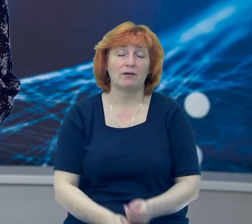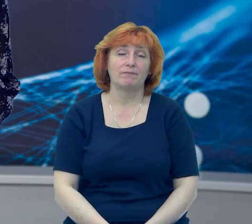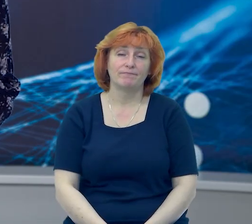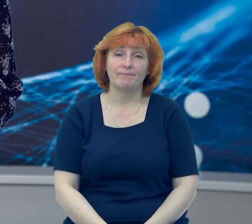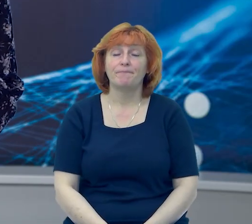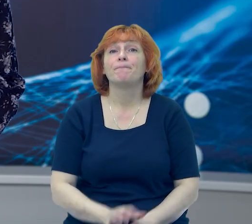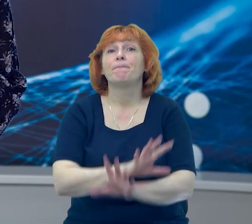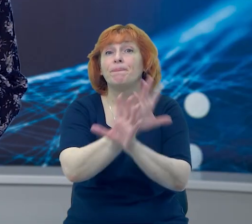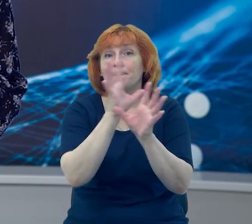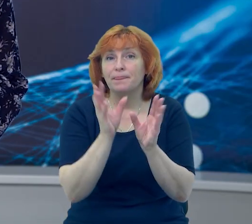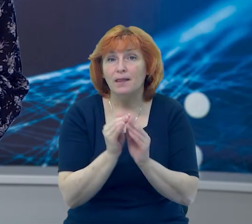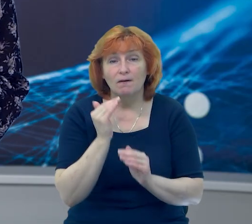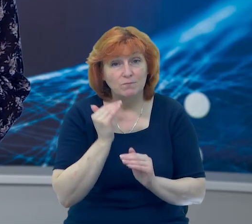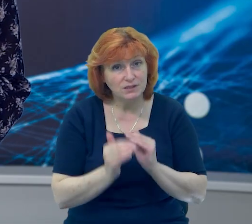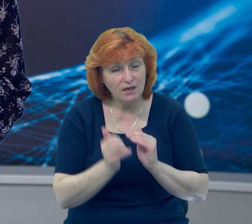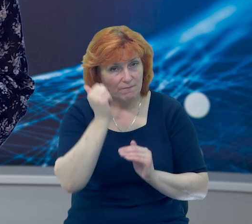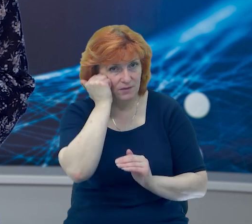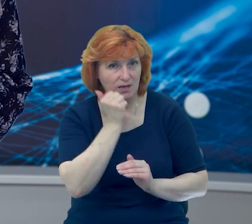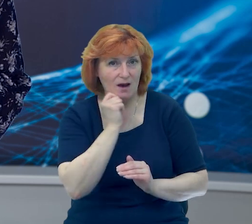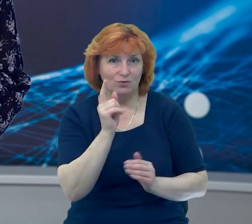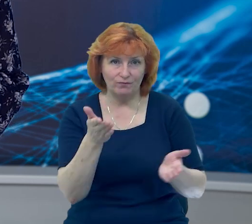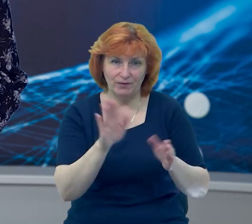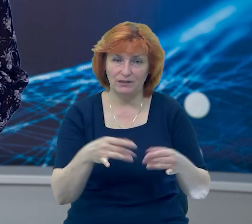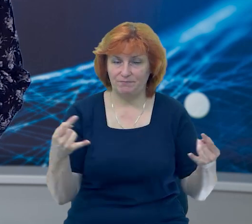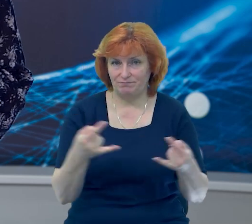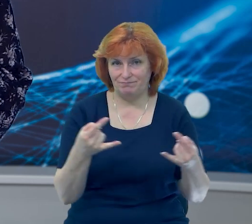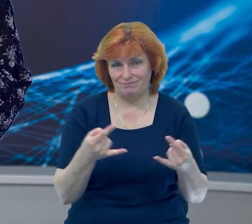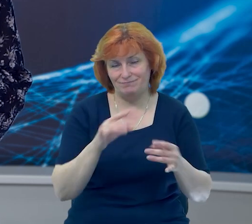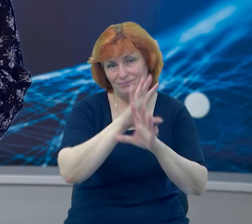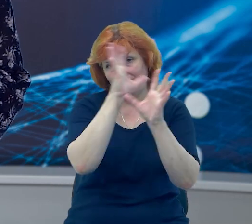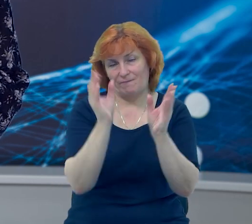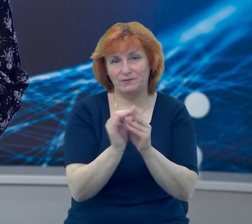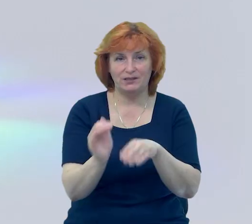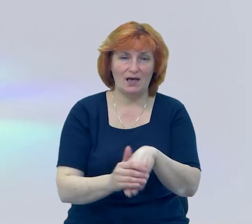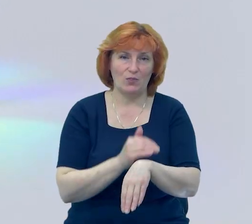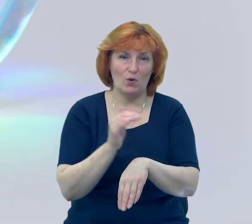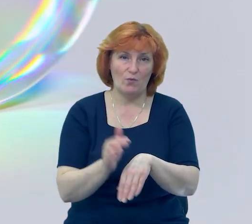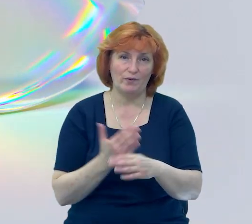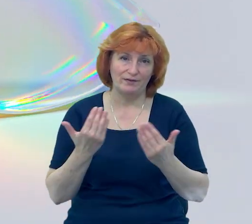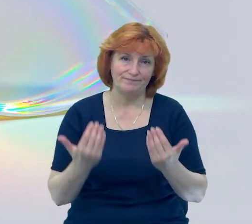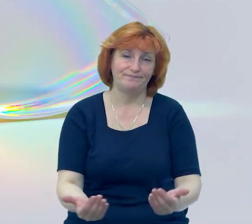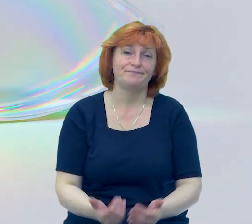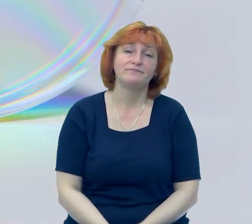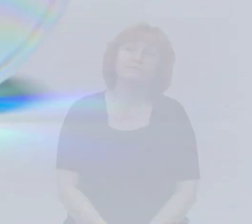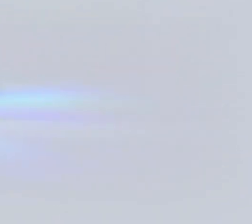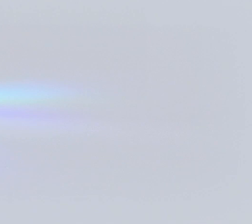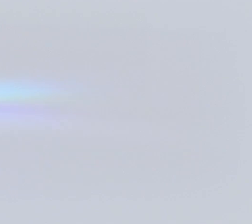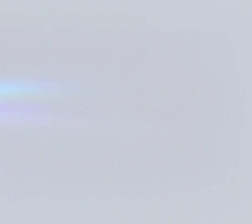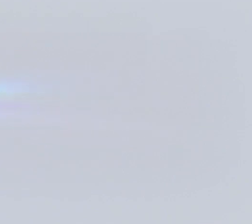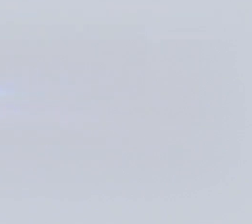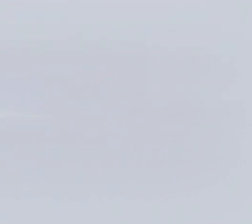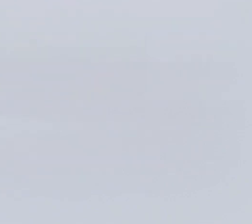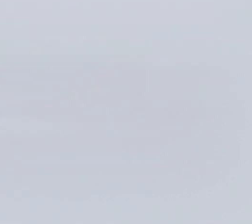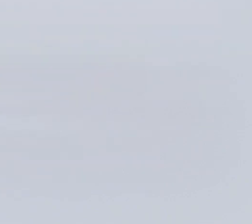На цьому у мене все. Дякую вам, що ви залишаєтесь Суспільним. На все добре. Дякую.